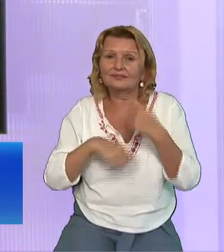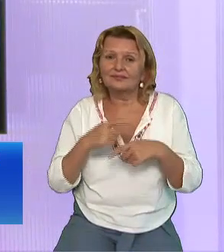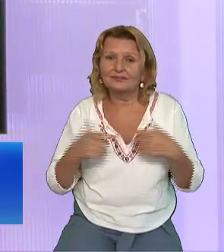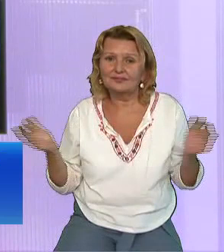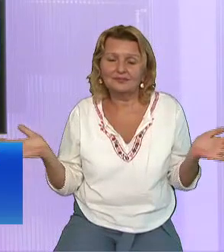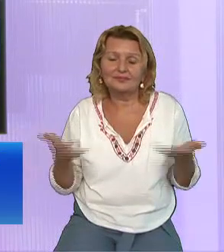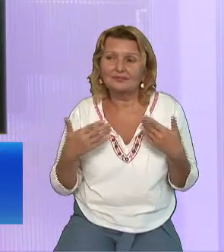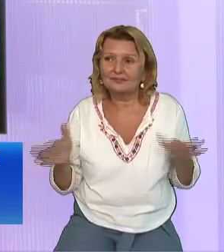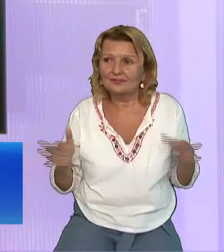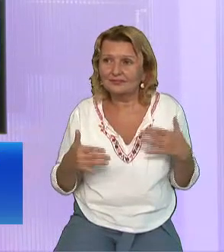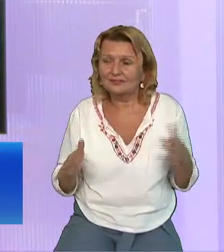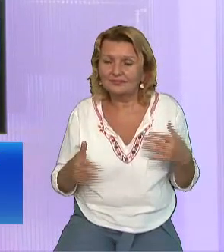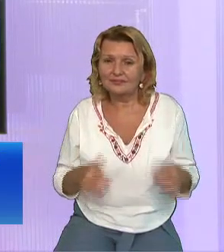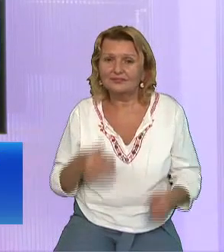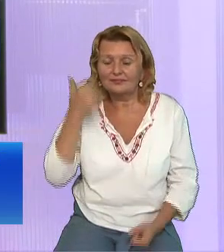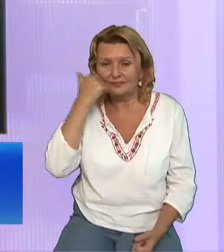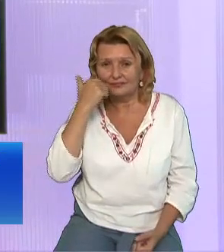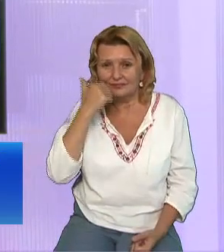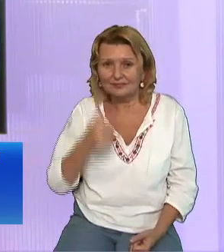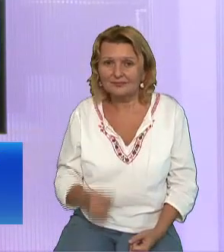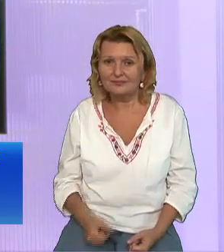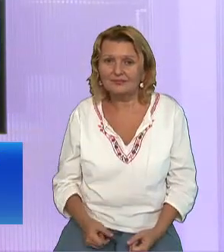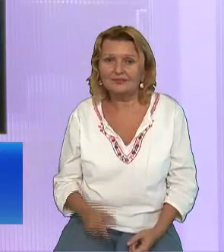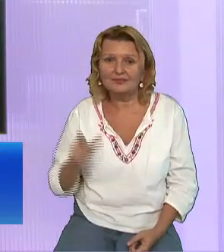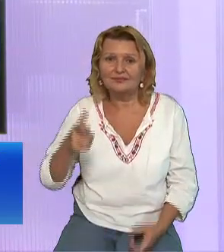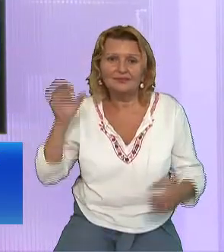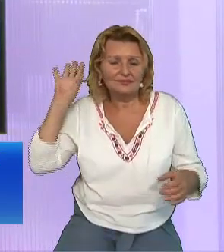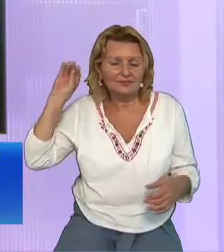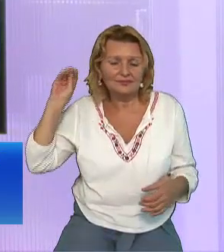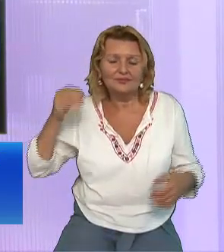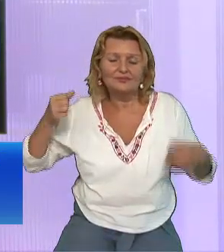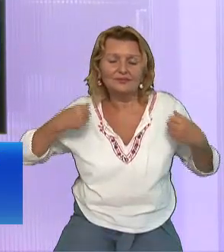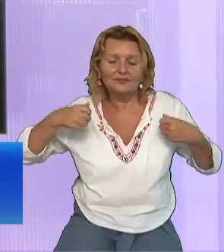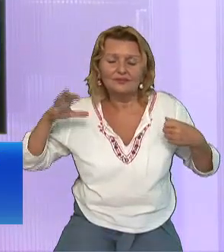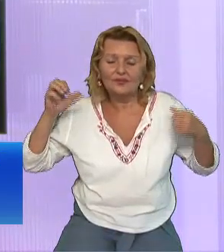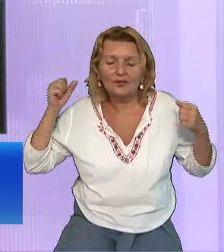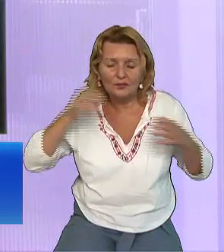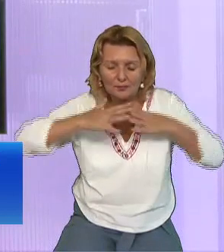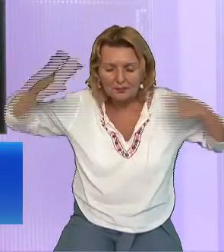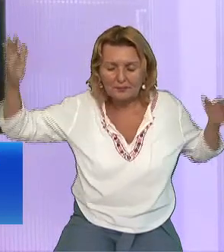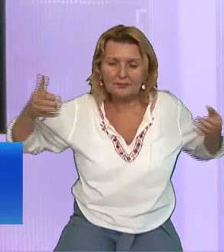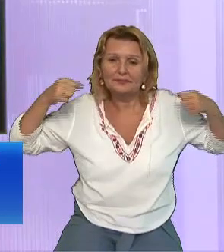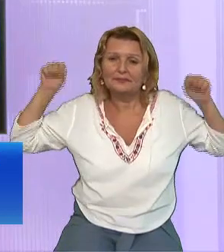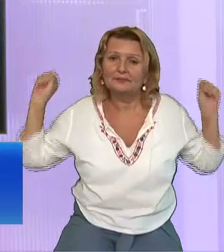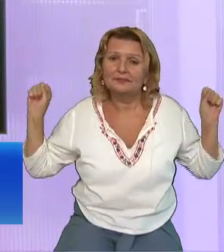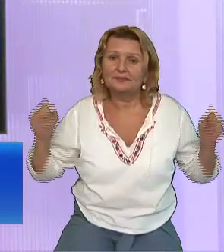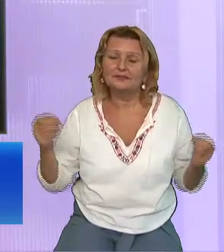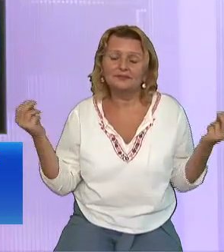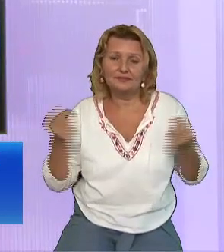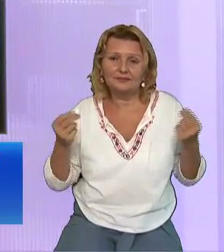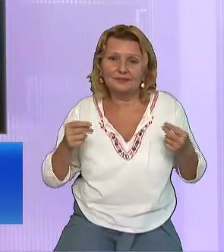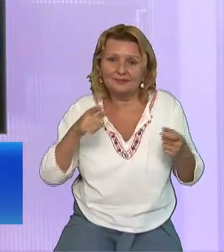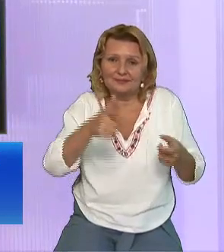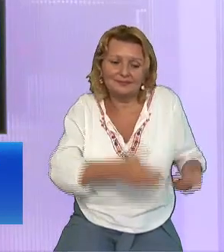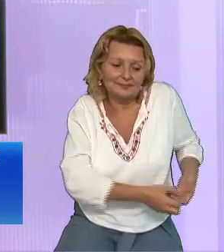Orice adâncitură A păcatului Într-o mare biruință Pentru că El te scoate de acolo Și ori de câte ori ești de acolo